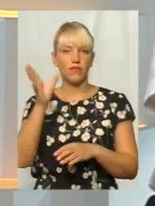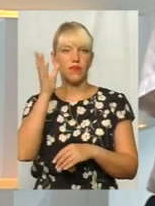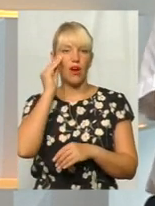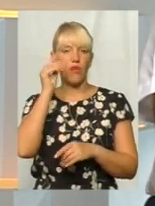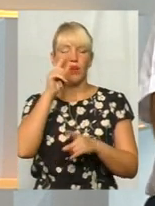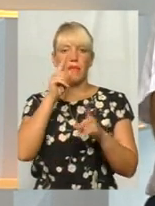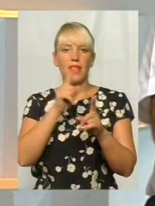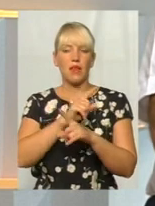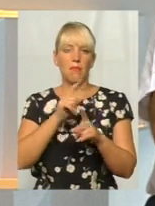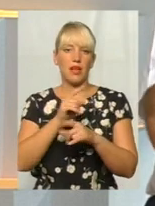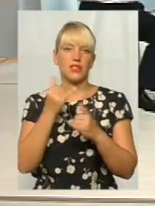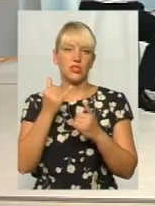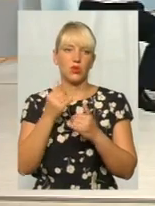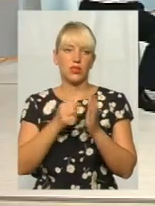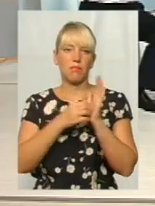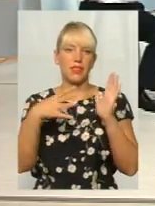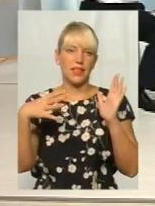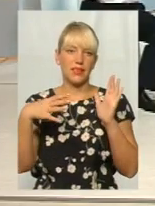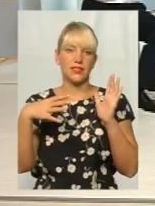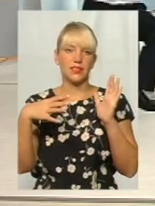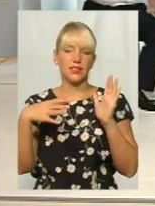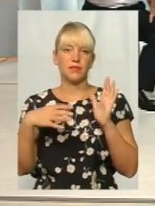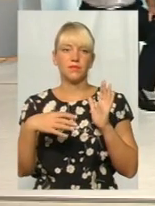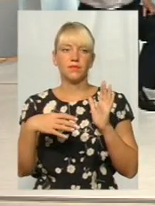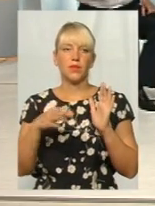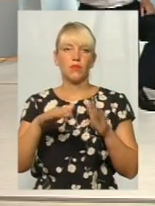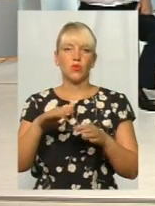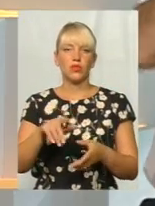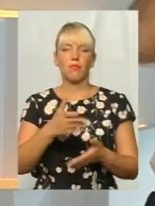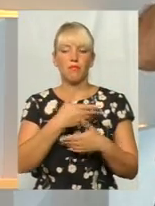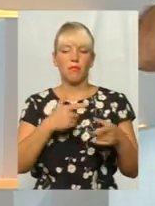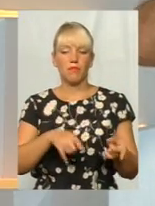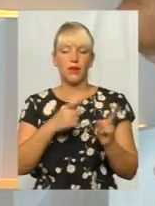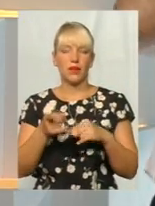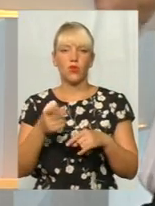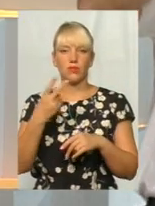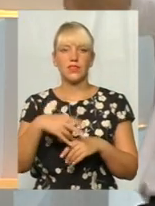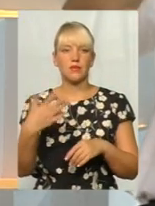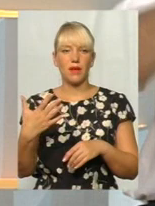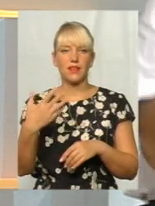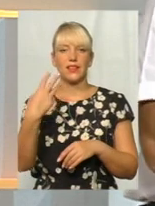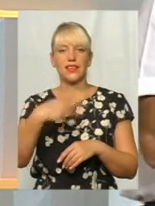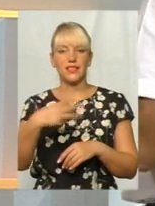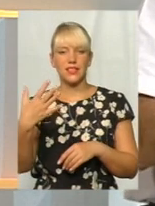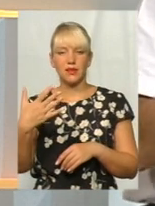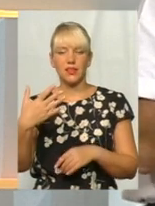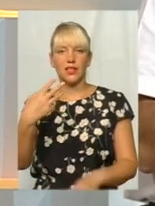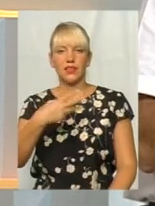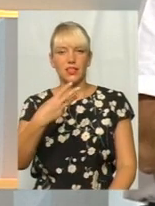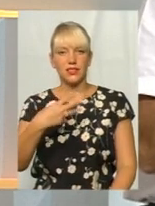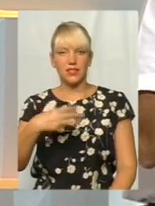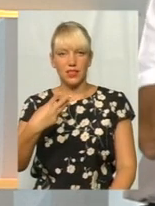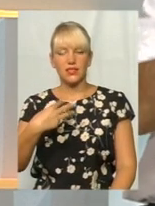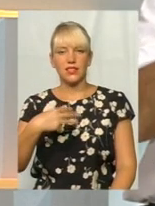от, мінімальний сьогодні в нас 15, потім там ми переходимо 25-30-35. От,